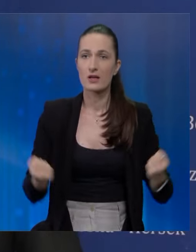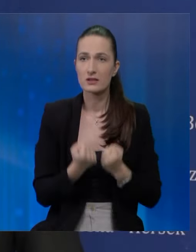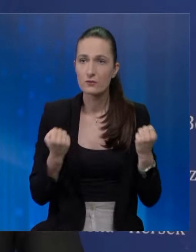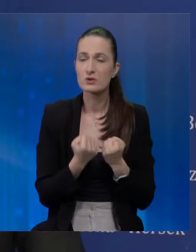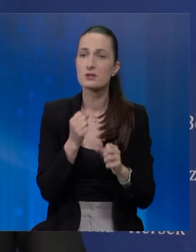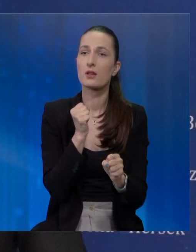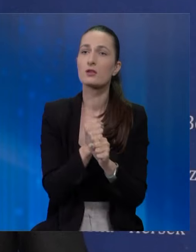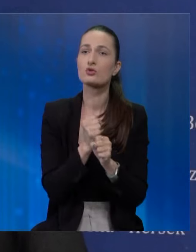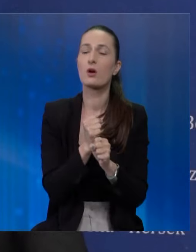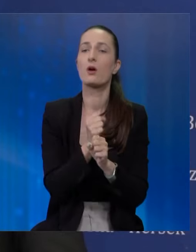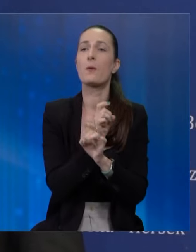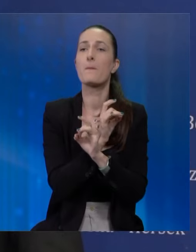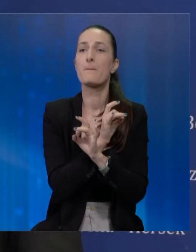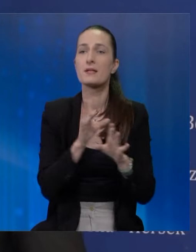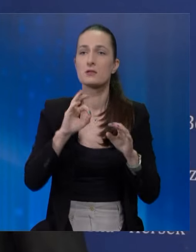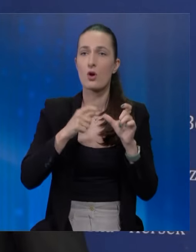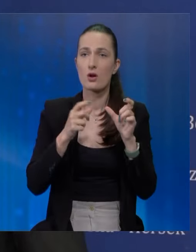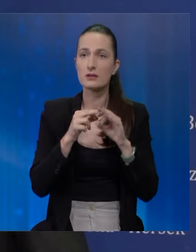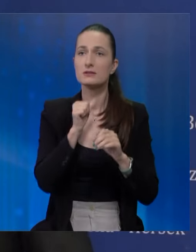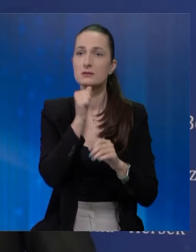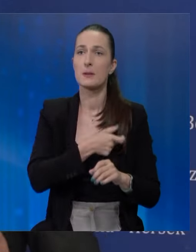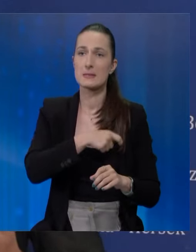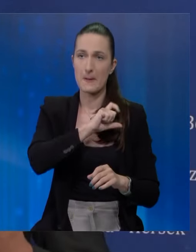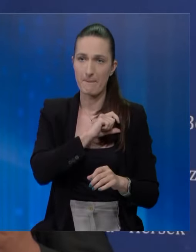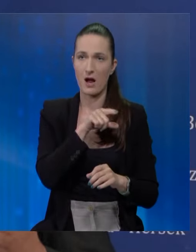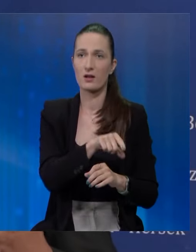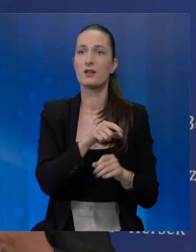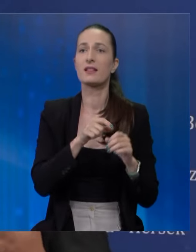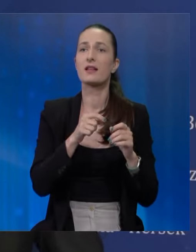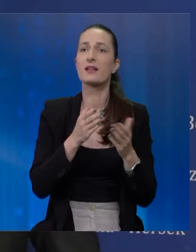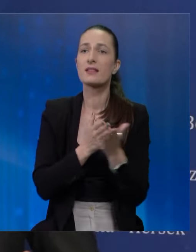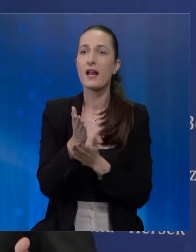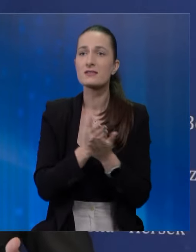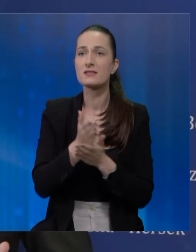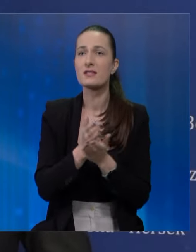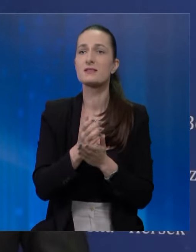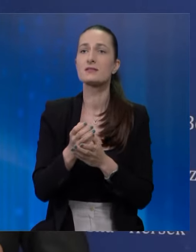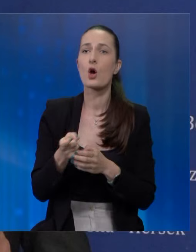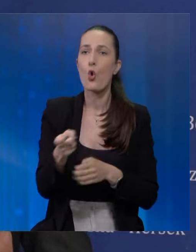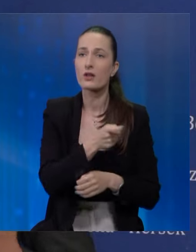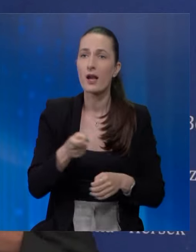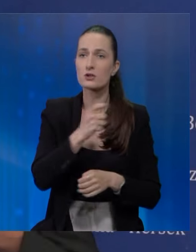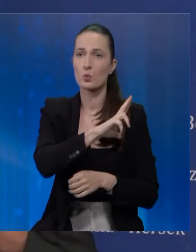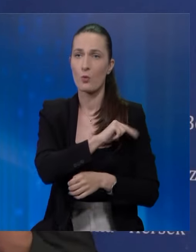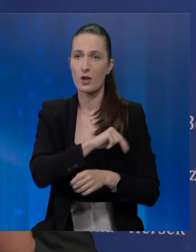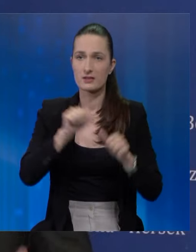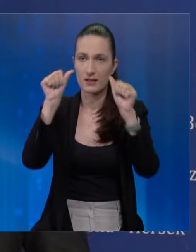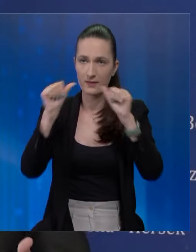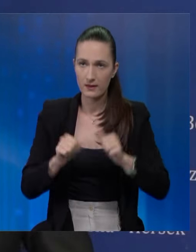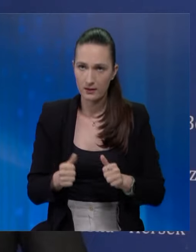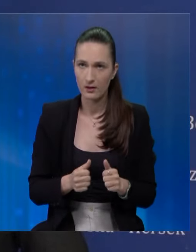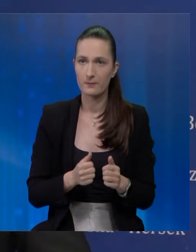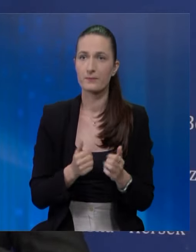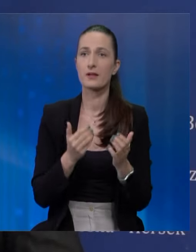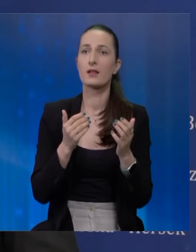bez da u tom učestvuje OSA, SIP-a, direkcija za koordinaciju policijskih tijela, ova